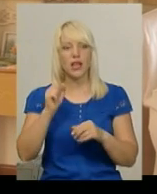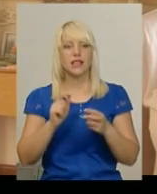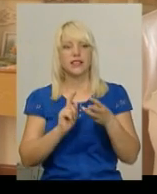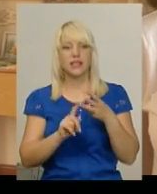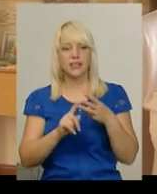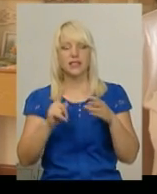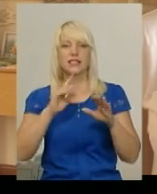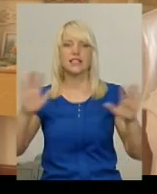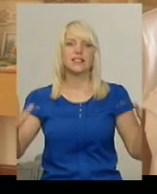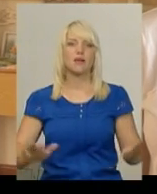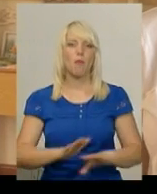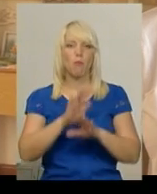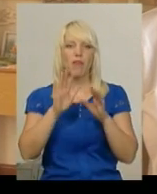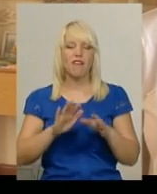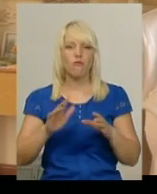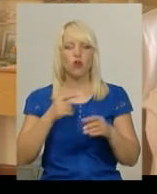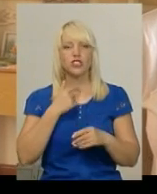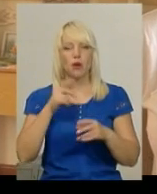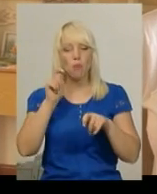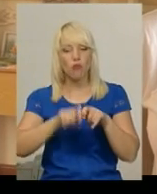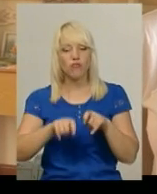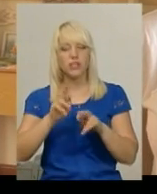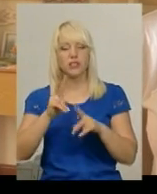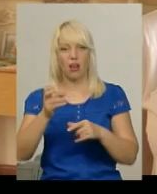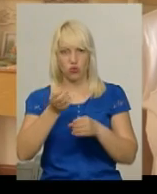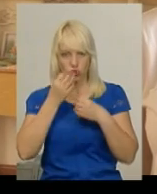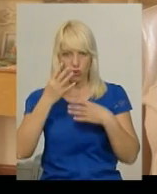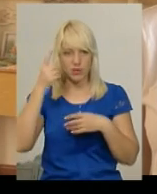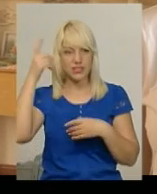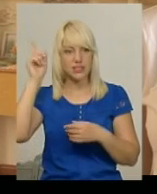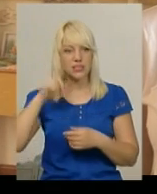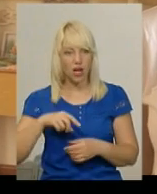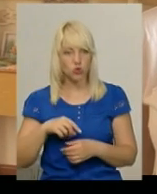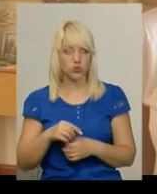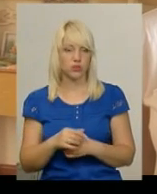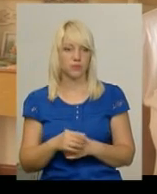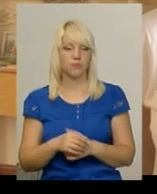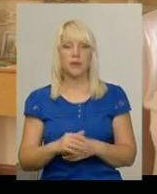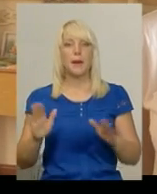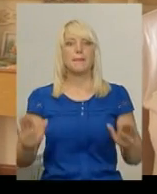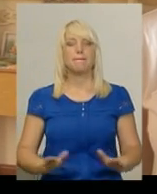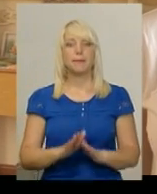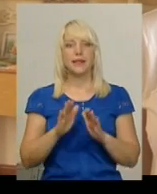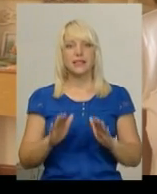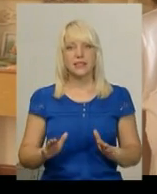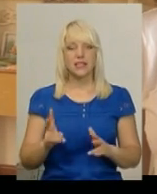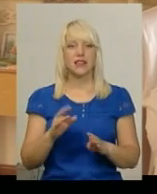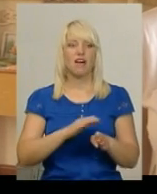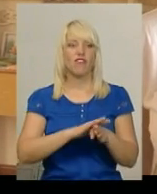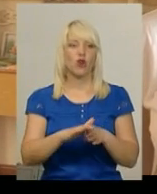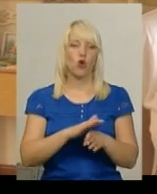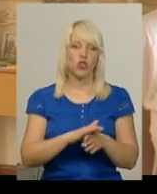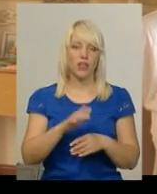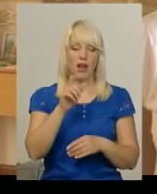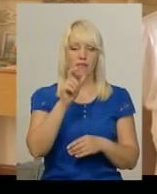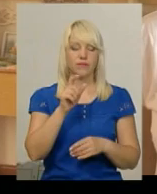співоча, перевірити, як добре вони знаються на піснях, на виконавцях